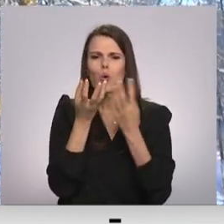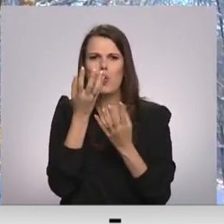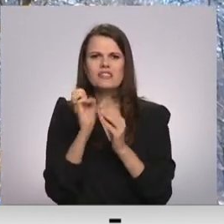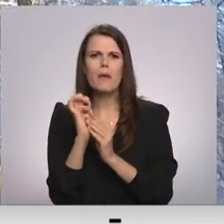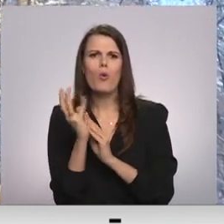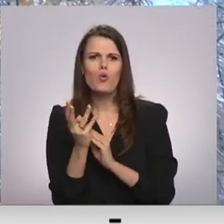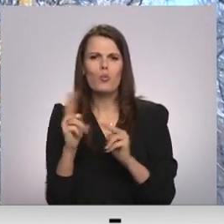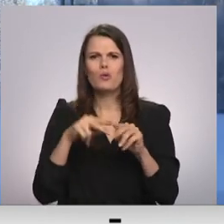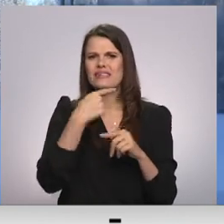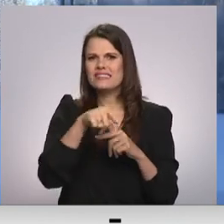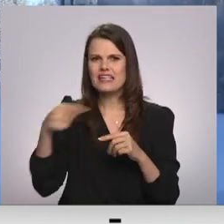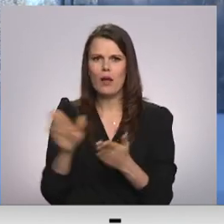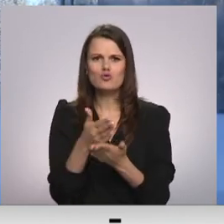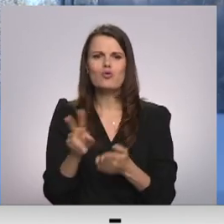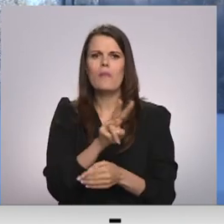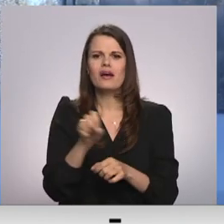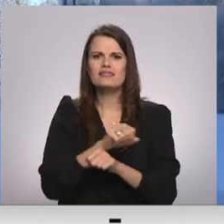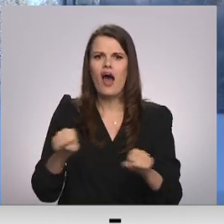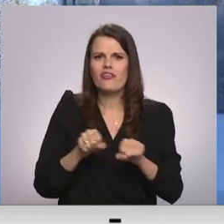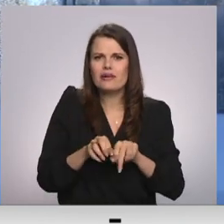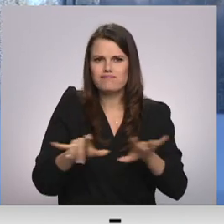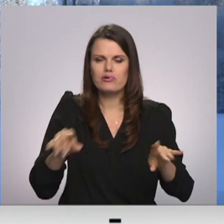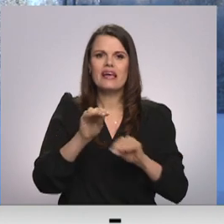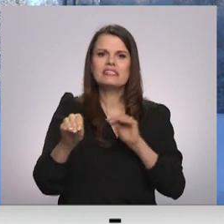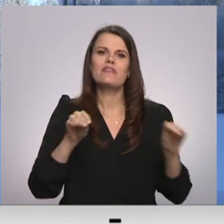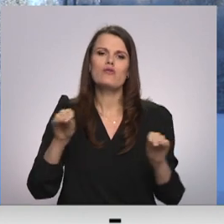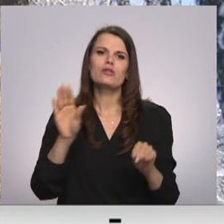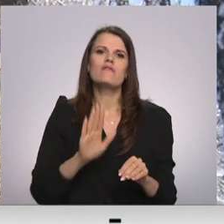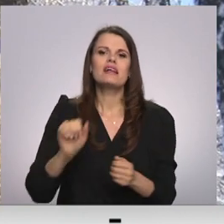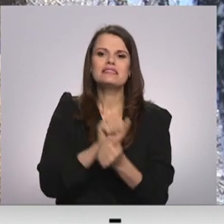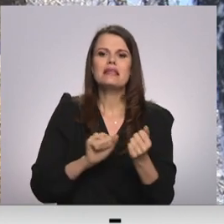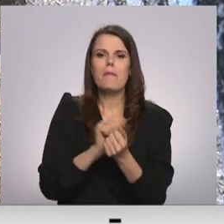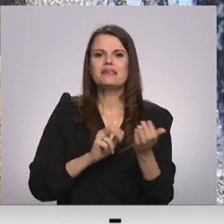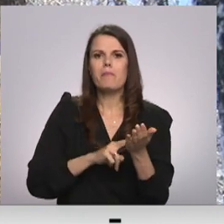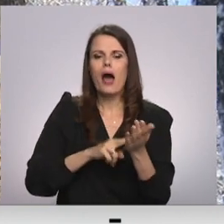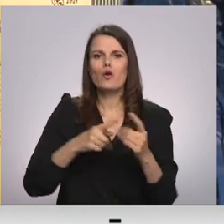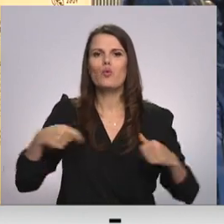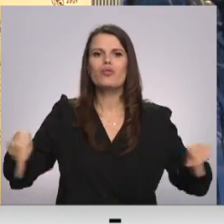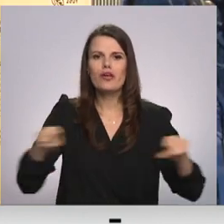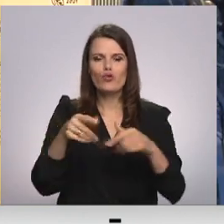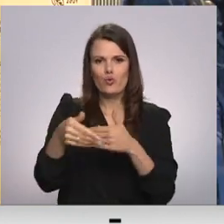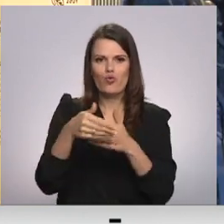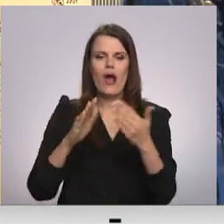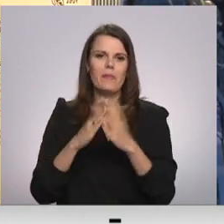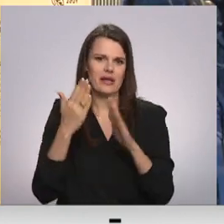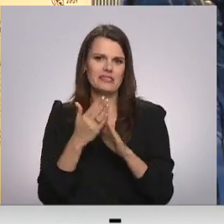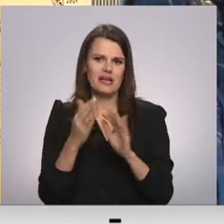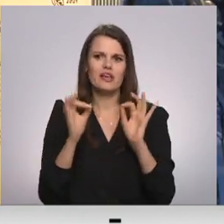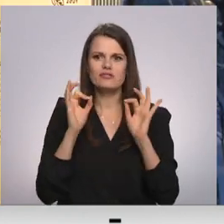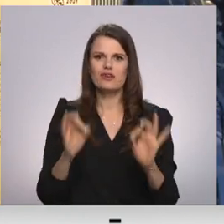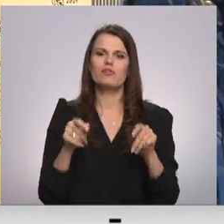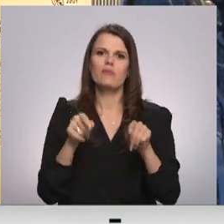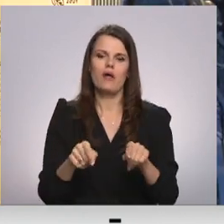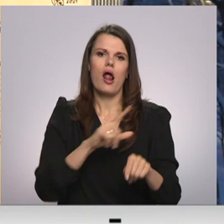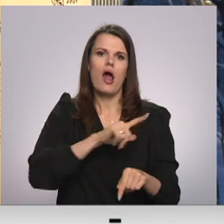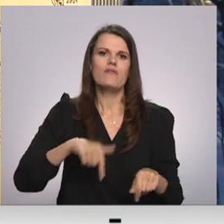citām invazīvajām sugām. Un tie izvietoti nacionālo dabasparku teritorijās gan tuvāk pilsētā. Tas tīšām Latviju vīnoja tādā kā